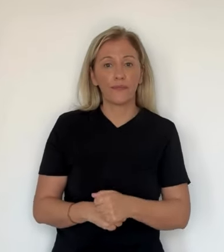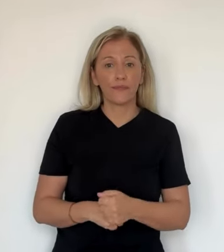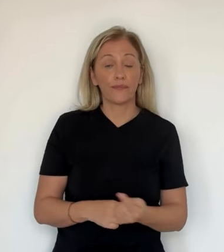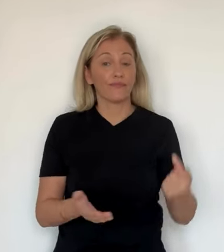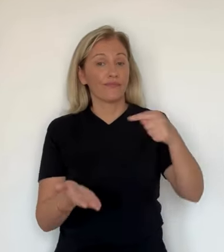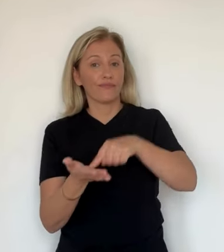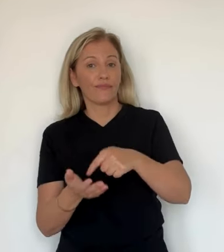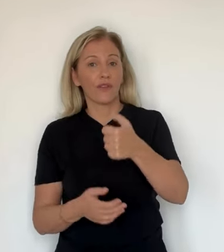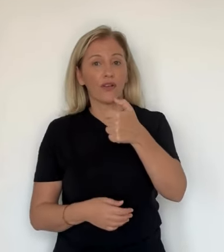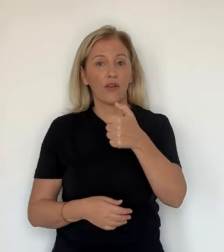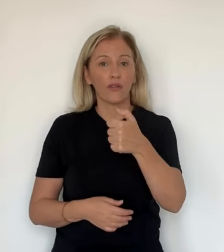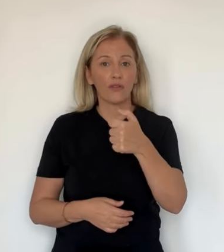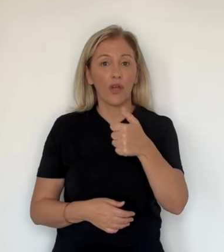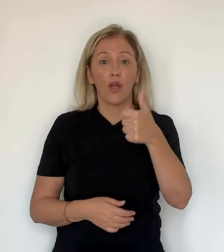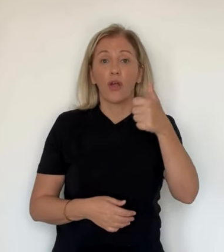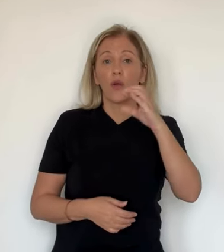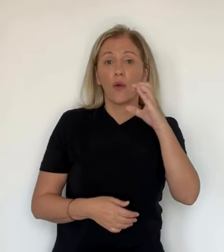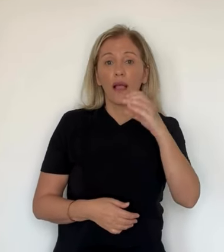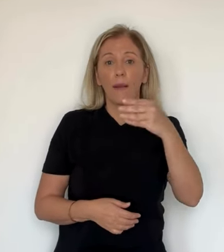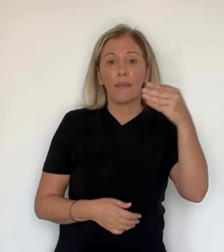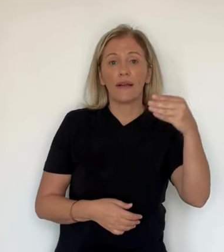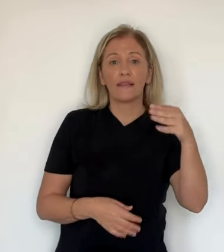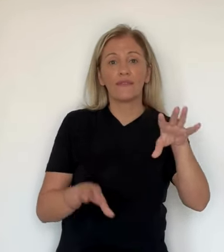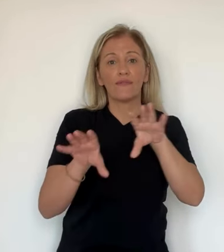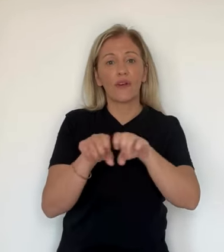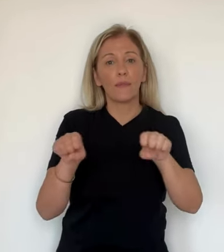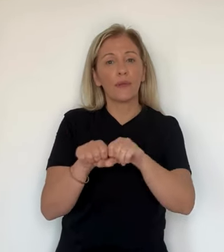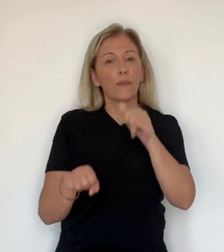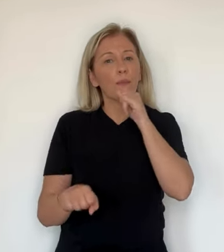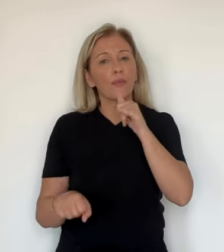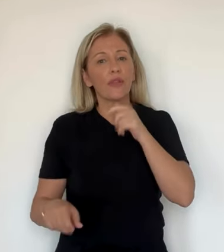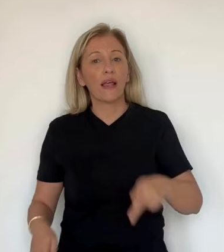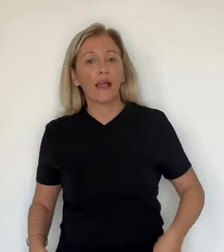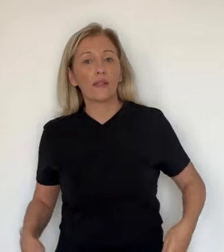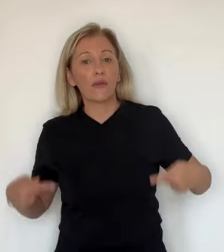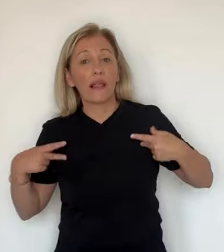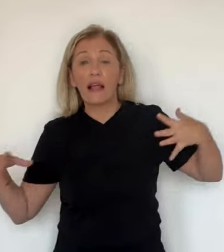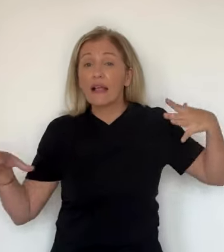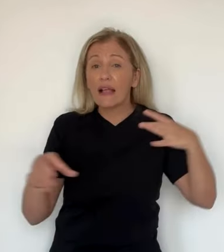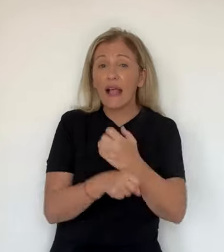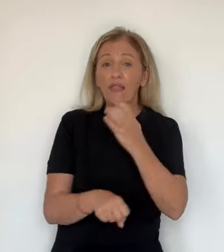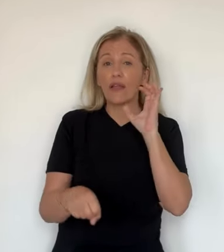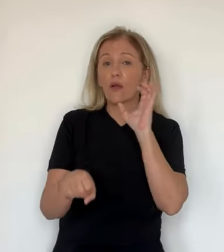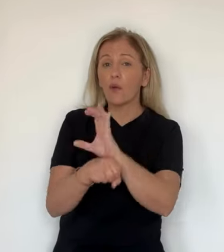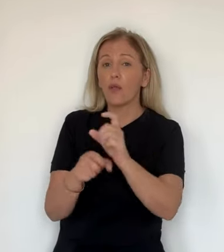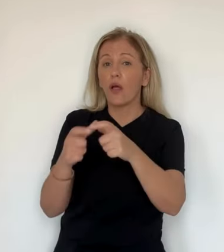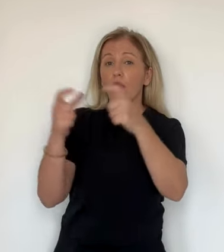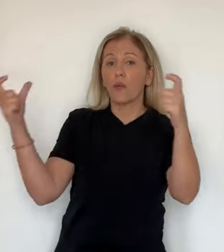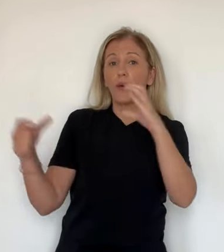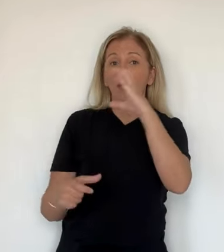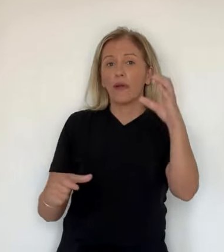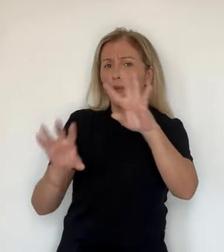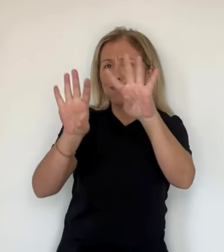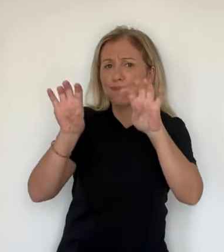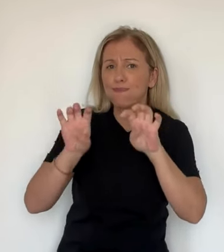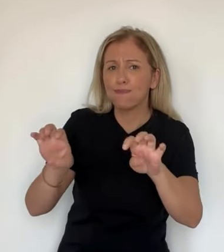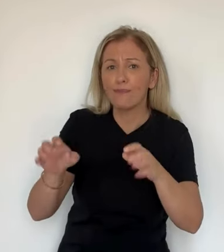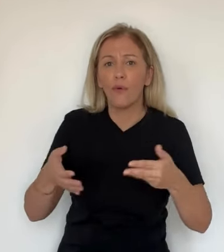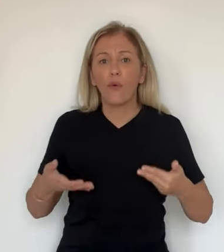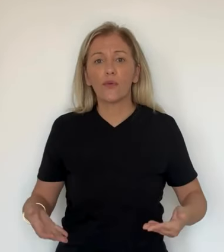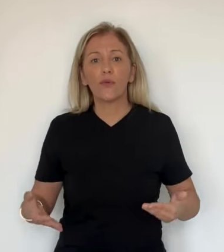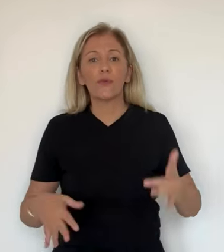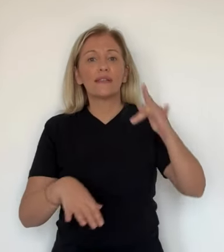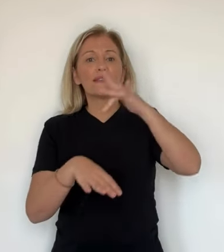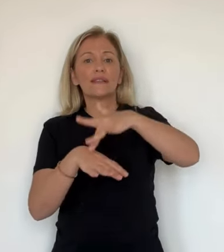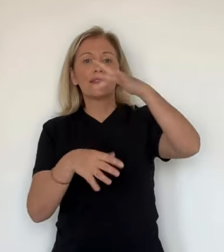sa bataille contre le géant Coca-Cola ? Sur le site de la boisson américaine, on peut lire aujourd'hui que le créateur du soda a inventé une variante du